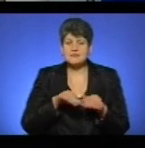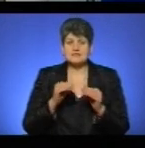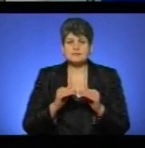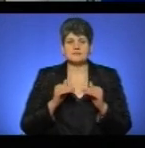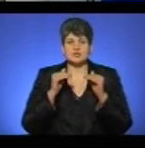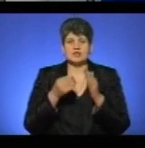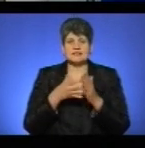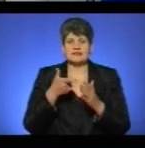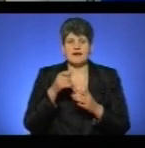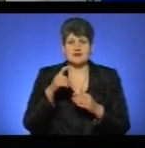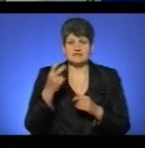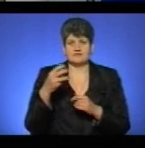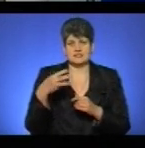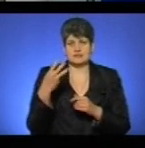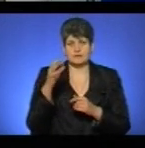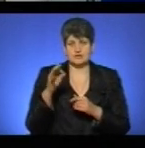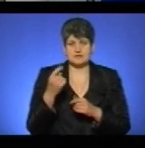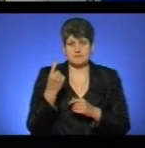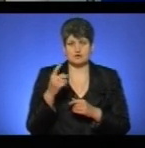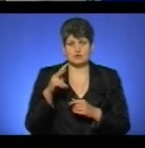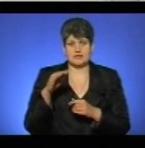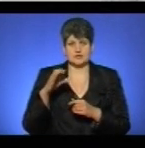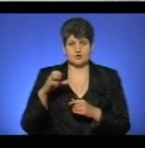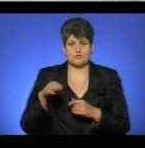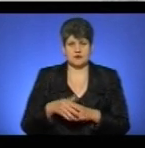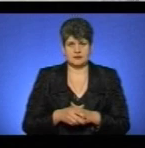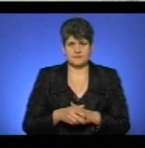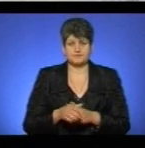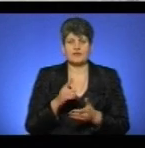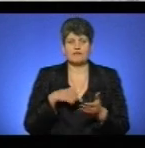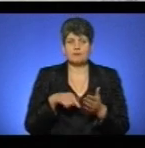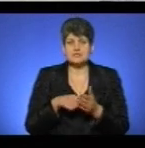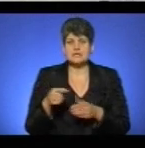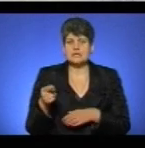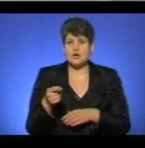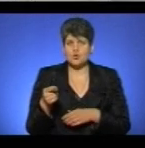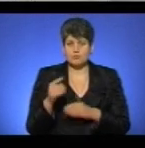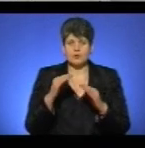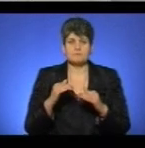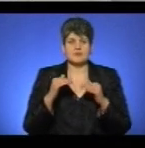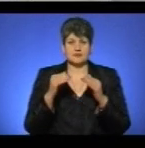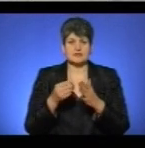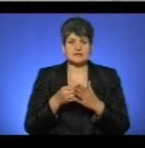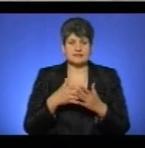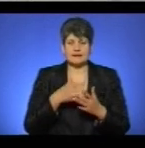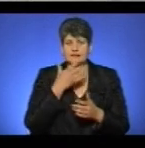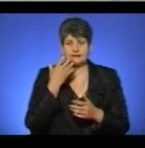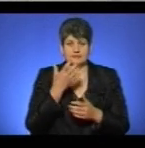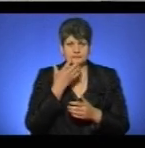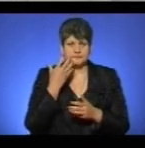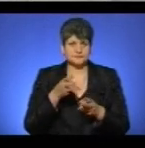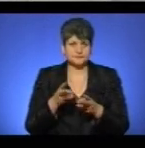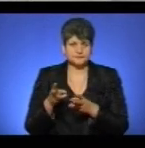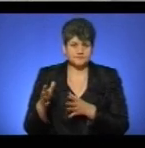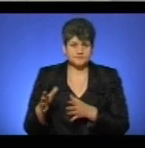ціни на газ на 23% 1 листопада. У місті Тернополі підняття ціни на теплову енергію